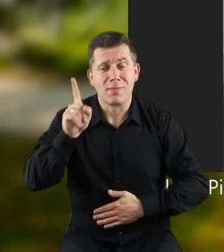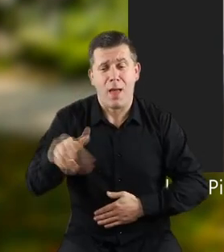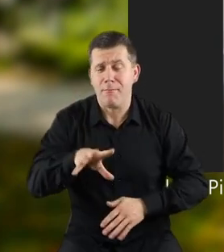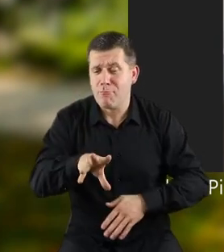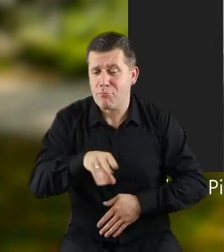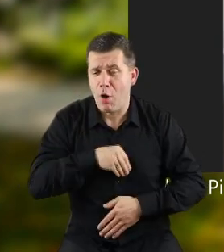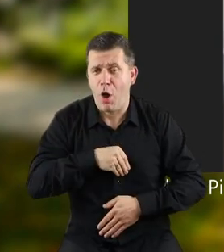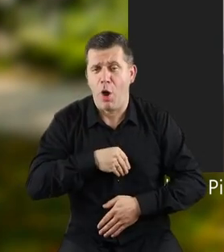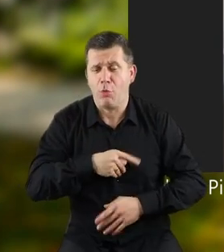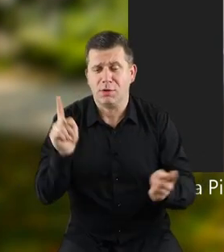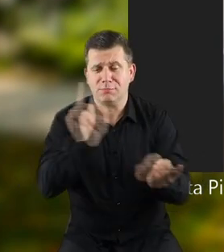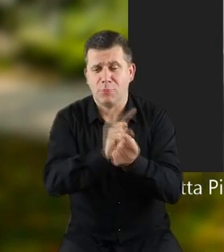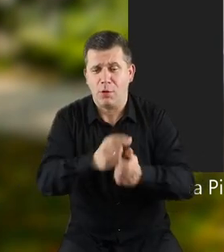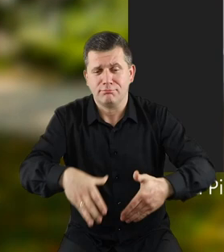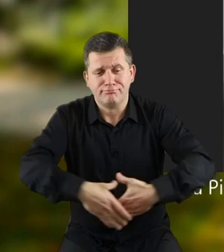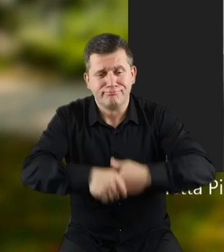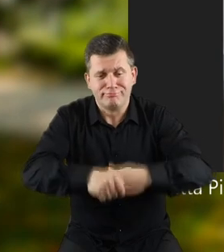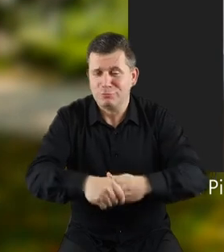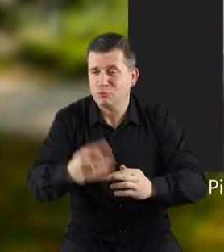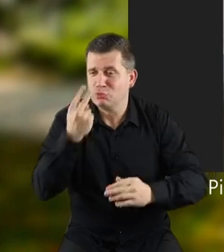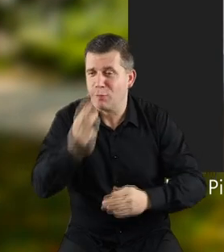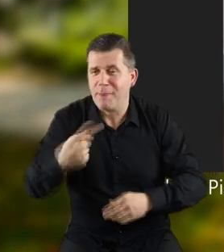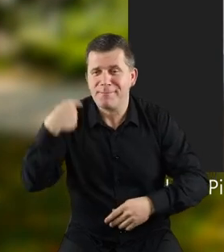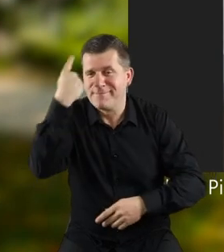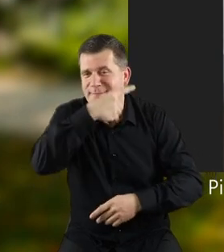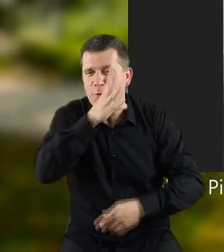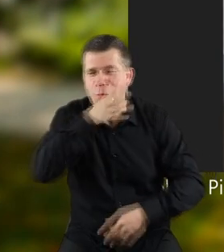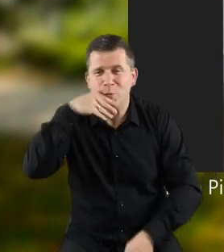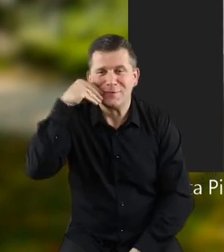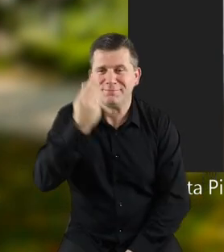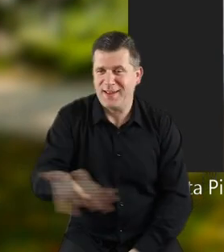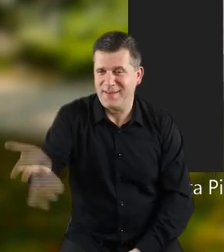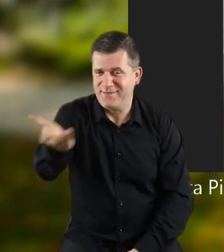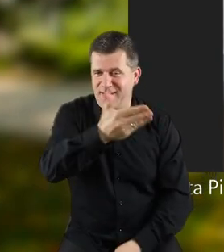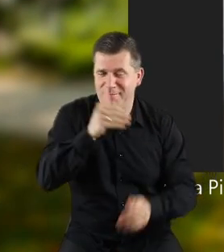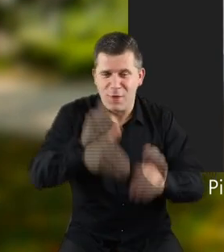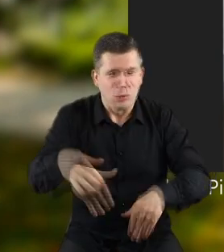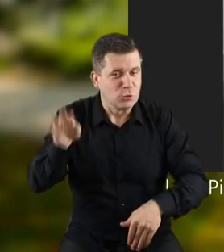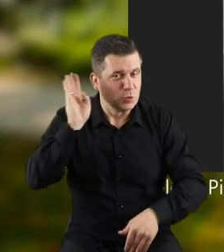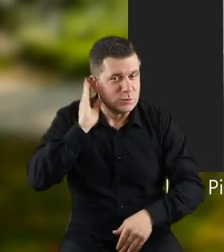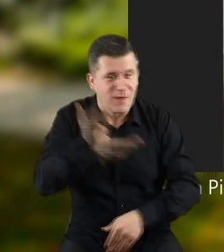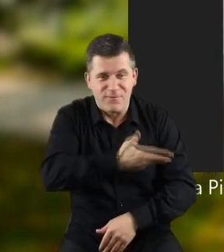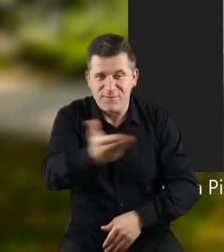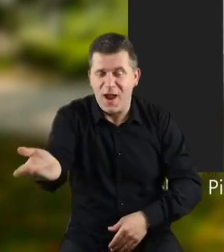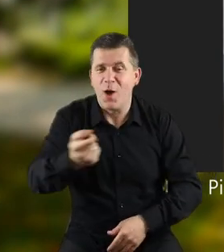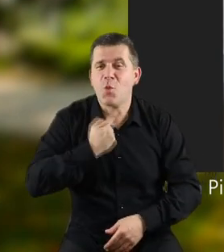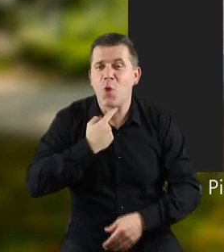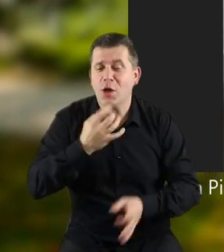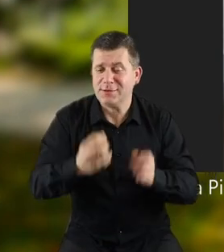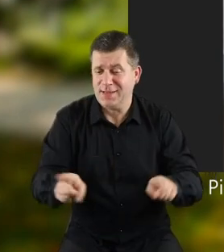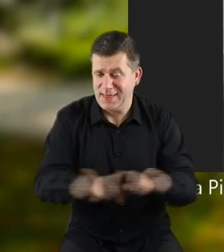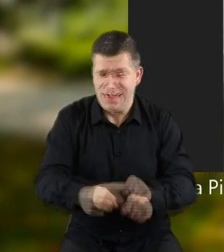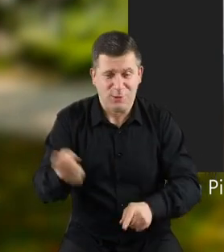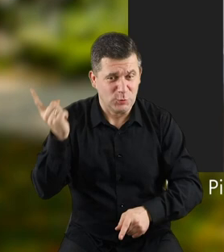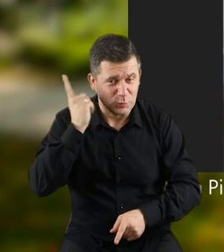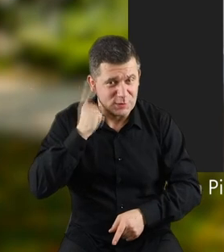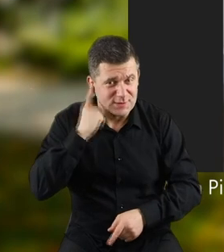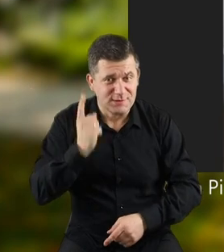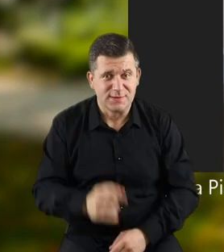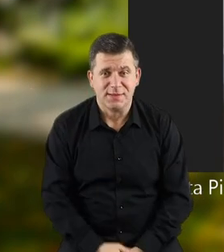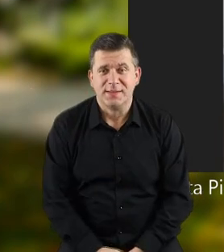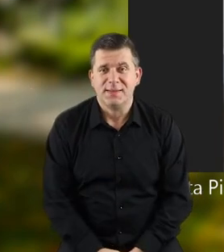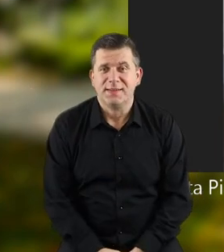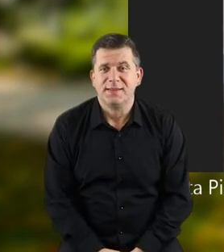bo tam mogłam uścisnąć wasze rączki, mogłam zobaczyć wasze uśmiechy, mogłam usłyszeć wasze głosy. Dzisiaj też słyszę,